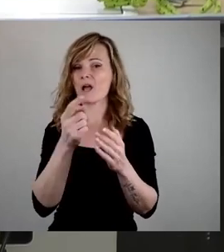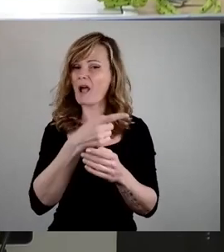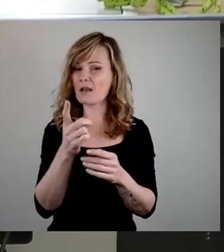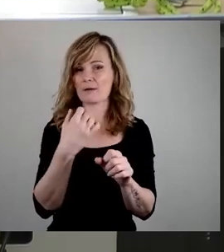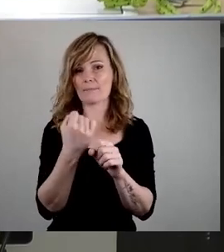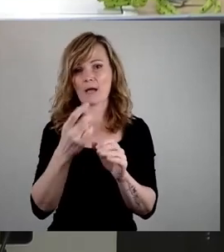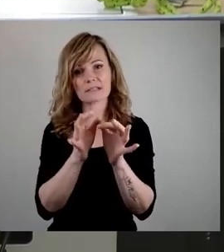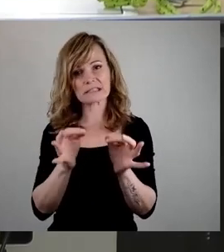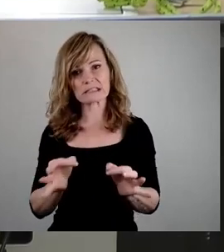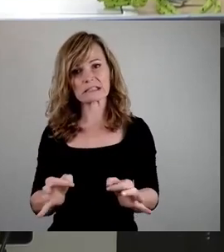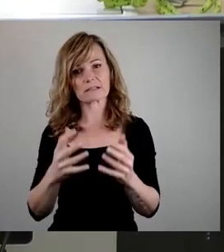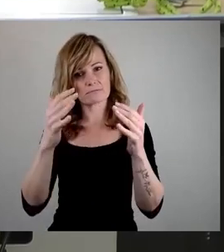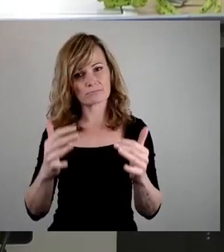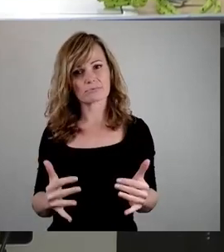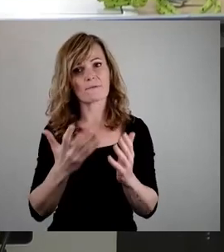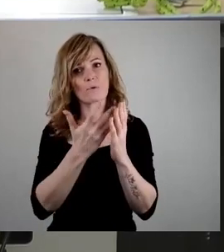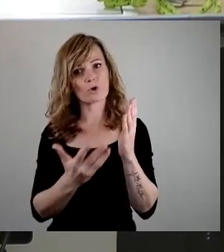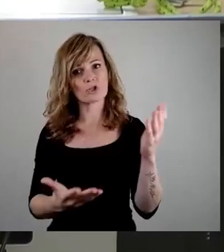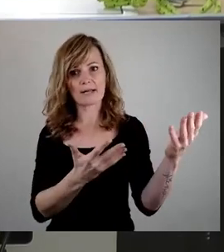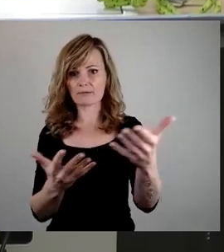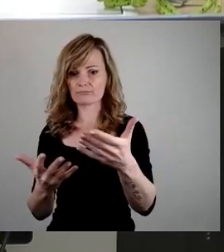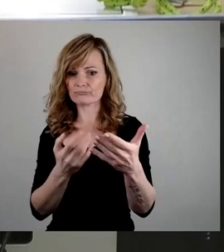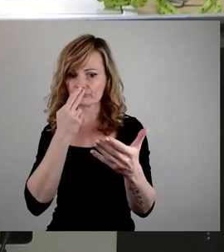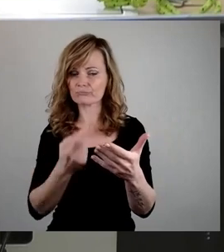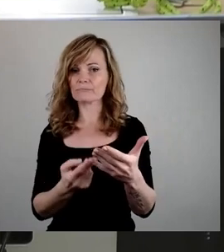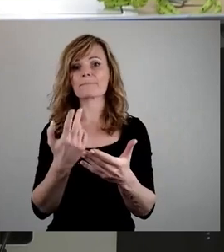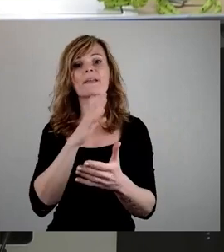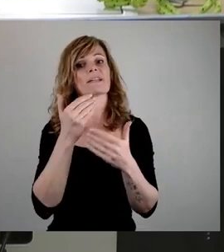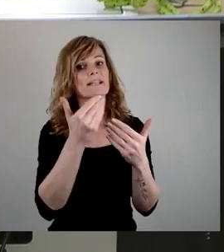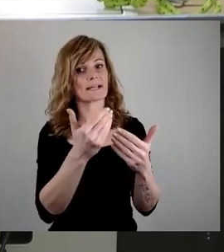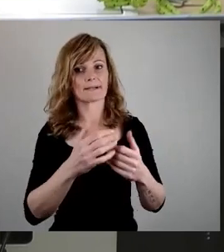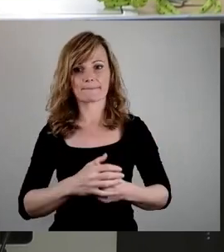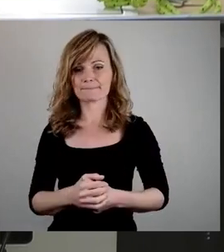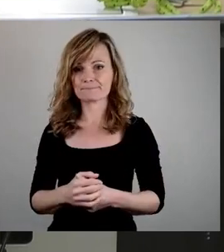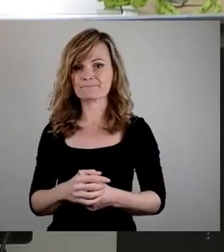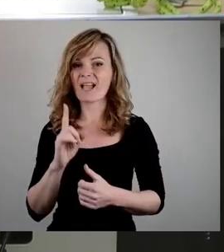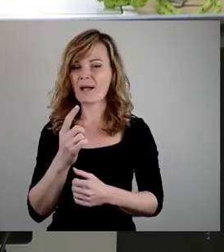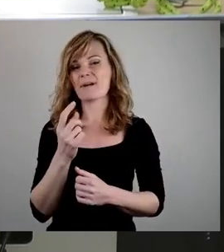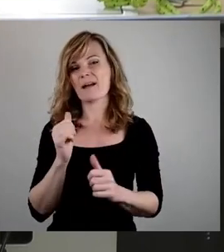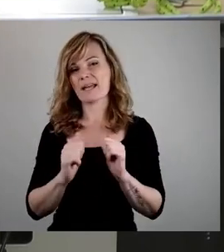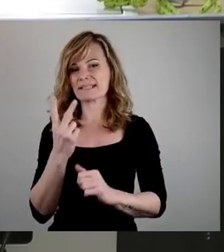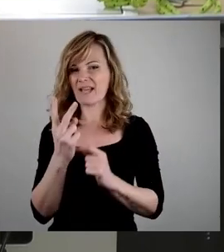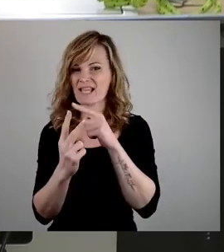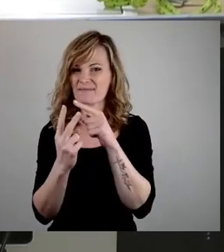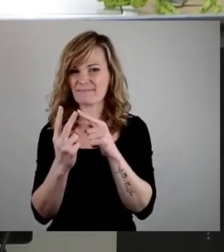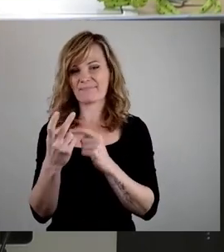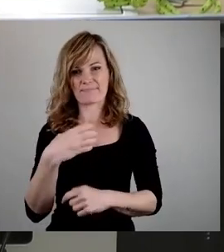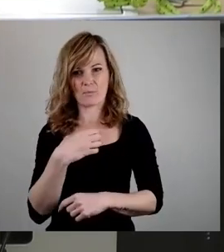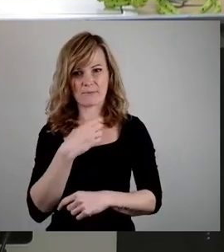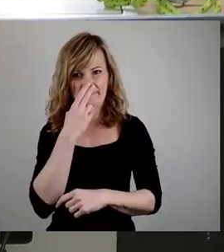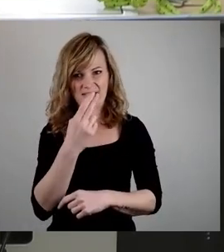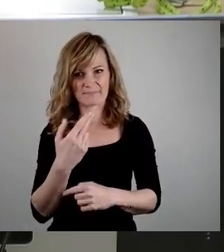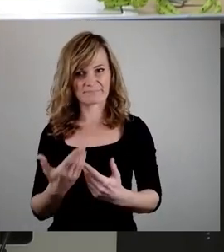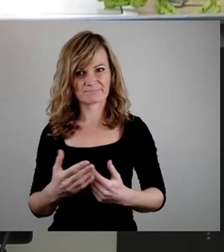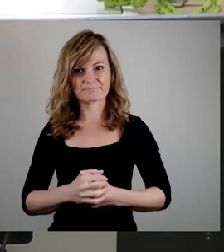Dafür vielen Dank. Leider muss ich auch etwas Wasser in den Wein gießen, denn zwei zentrale Herausforderungen unserer Zeit sehe ich in dem vorliegenden